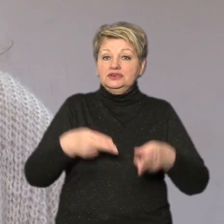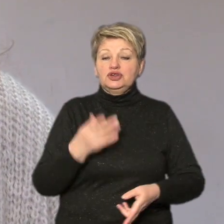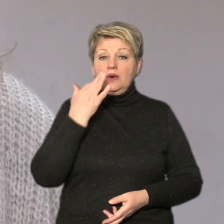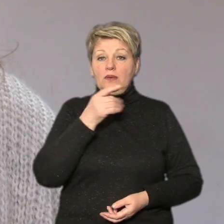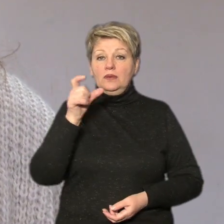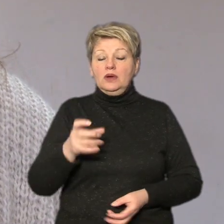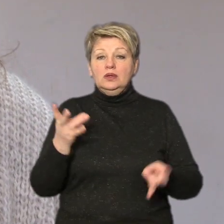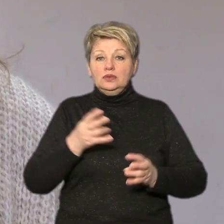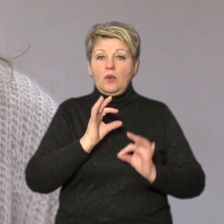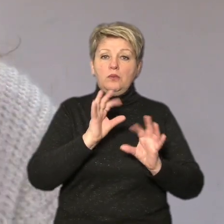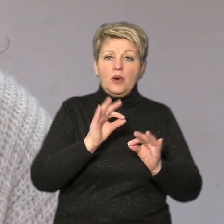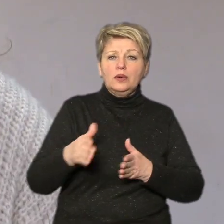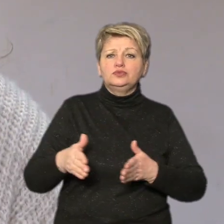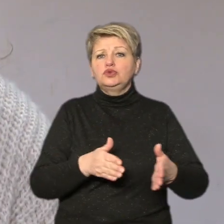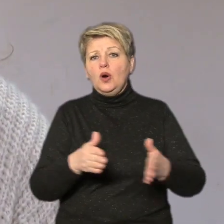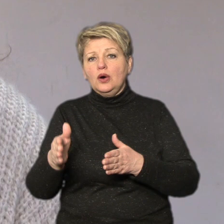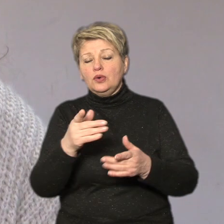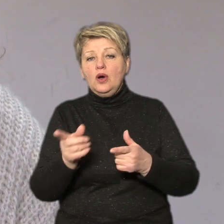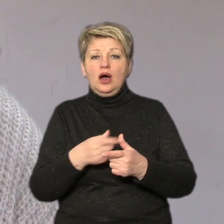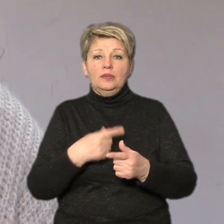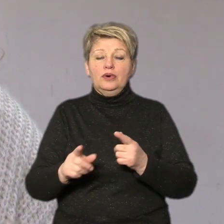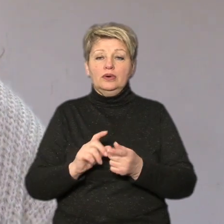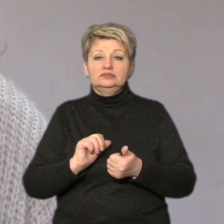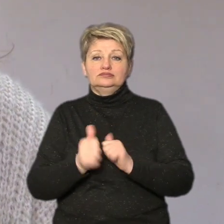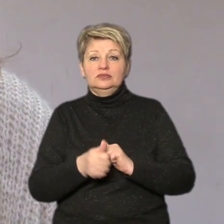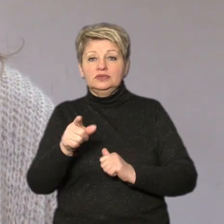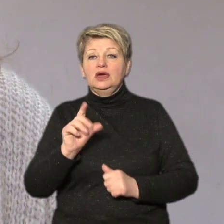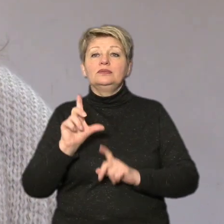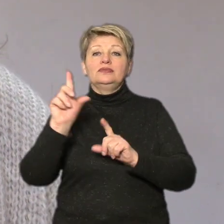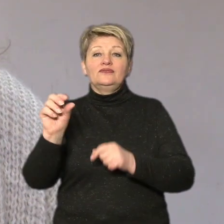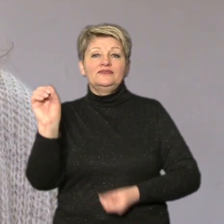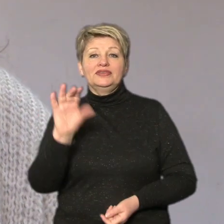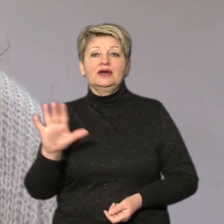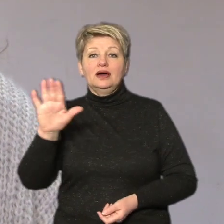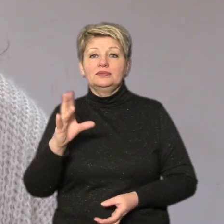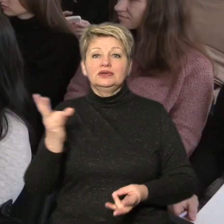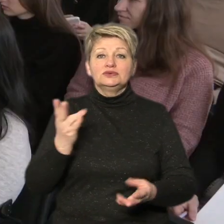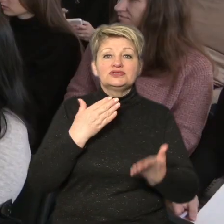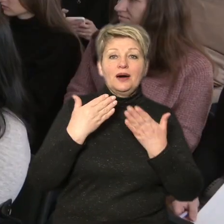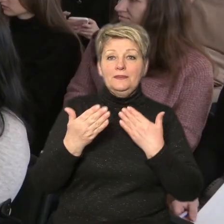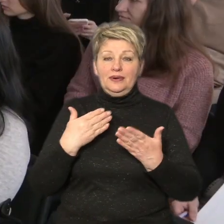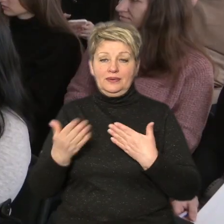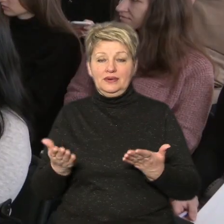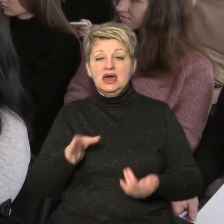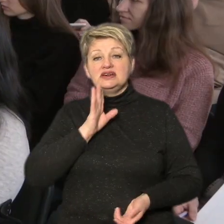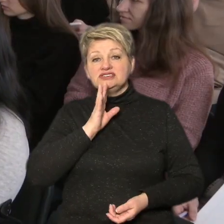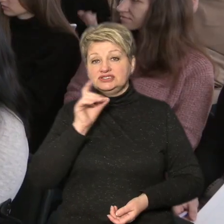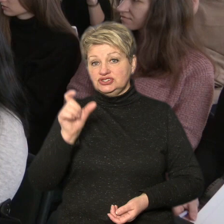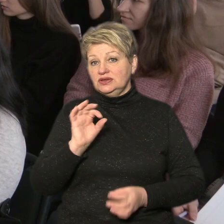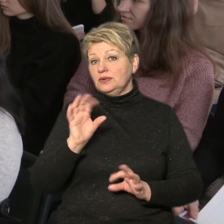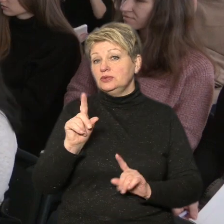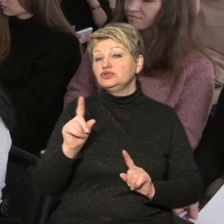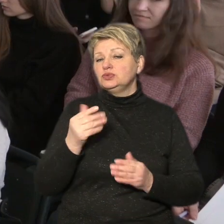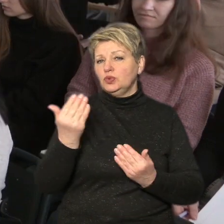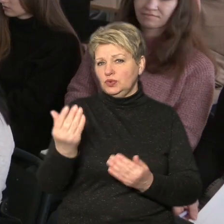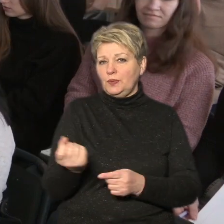потрібно пояснити дорогу. Чи навпаки, коли ти їдеш десь в Європу, потрібно комунікувати. Жінка розповідає, чому у неї